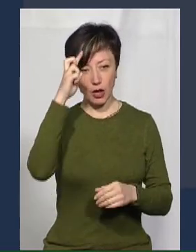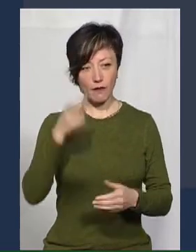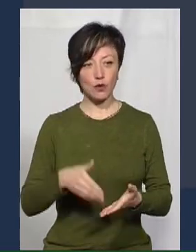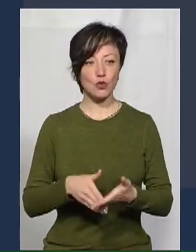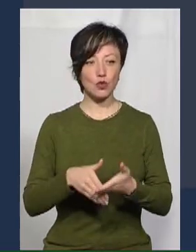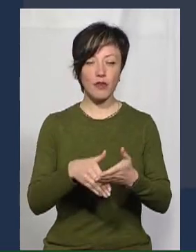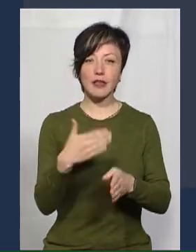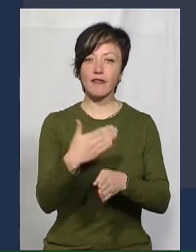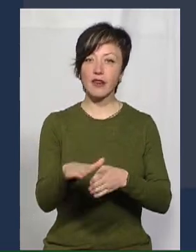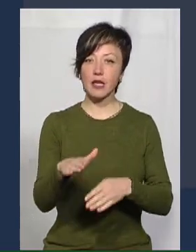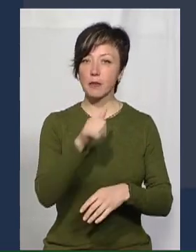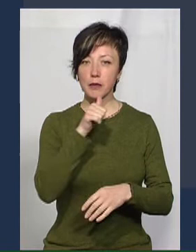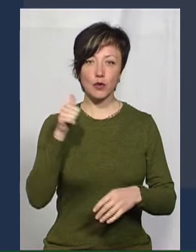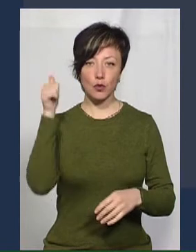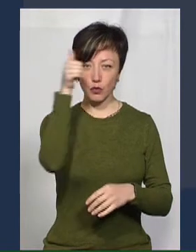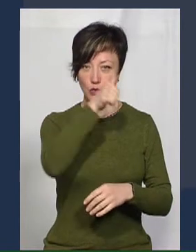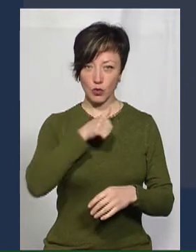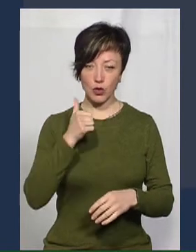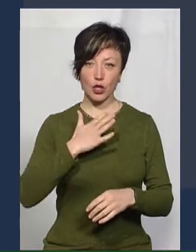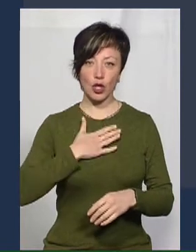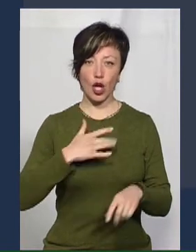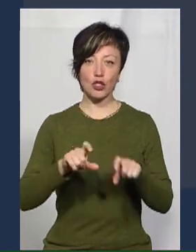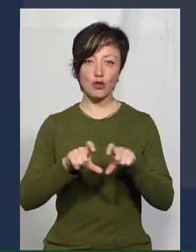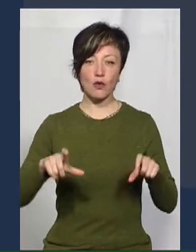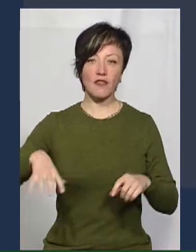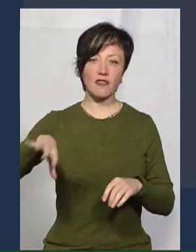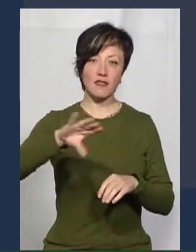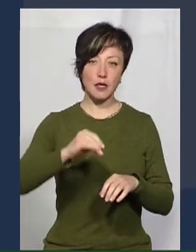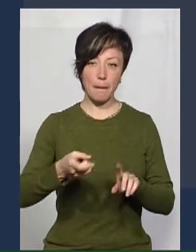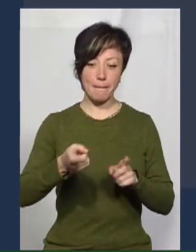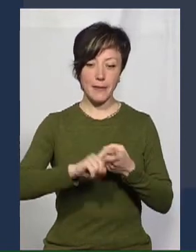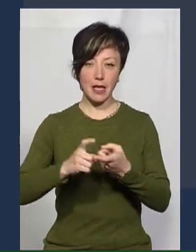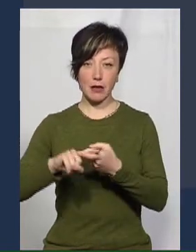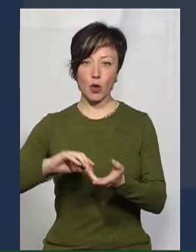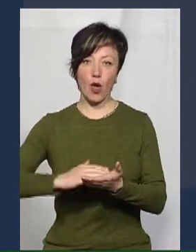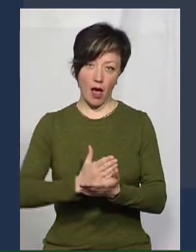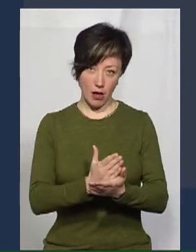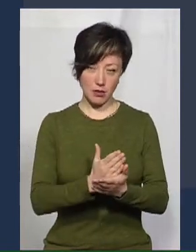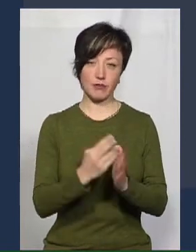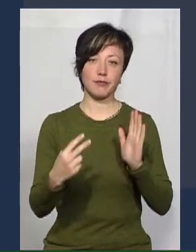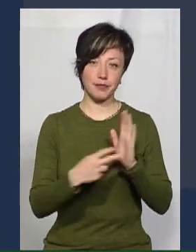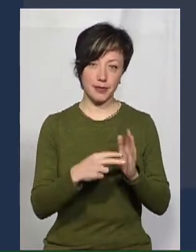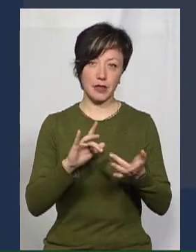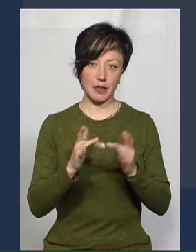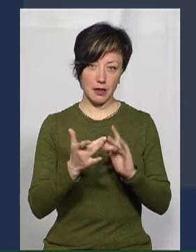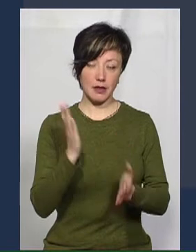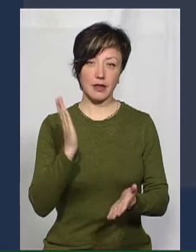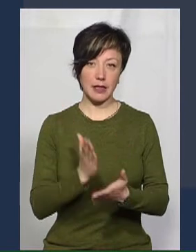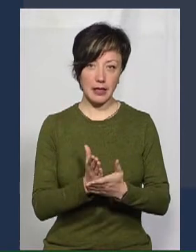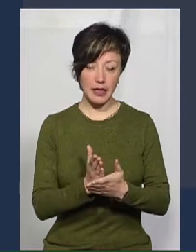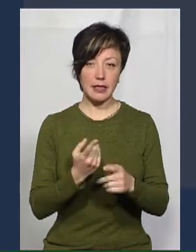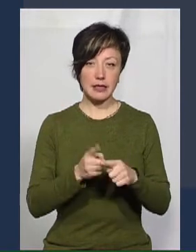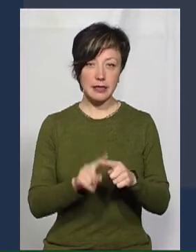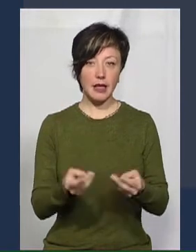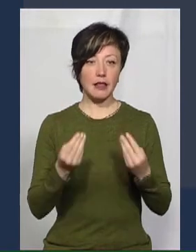субвенції, які були виділені в минулого році, наші школи всі під'єднані до якісного інтернету. І